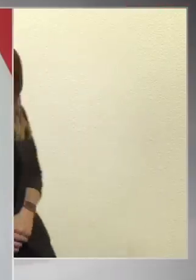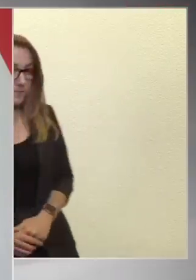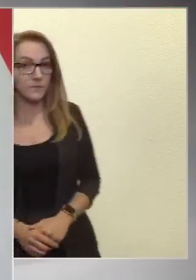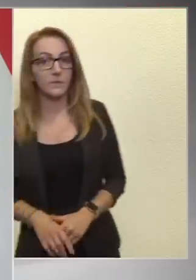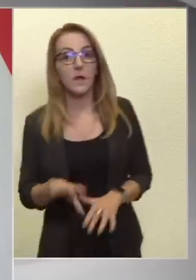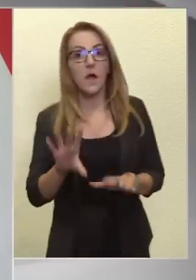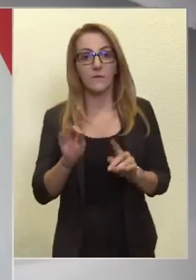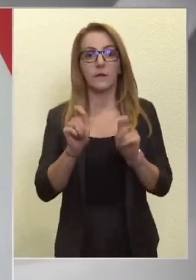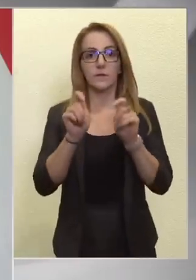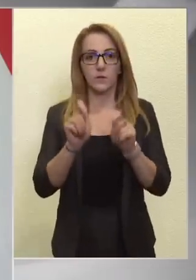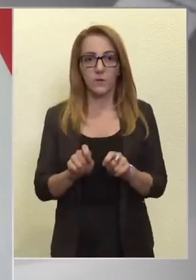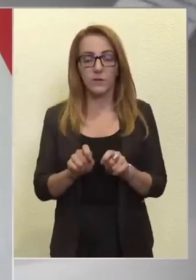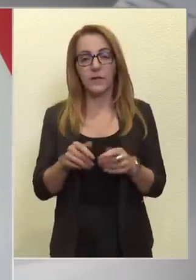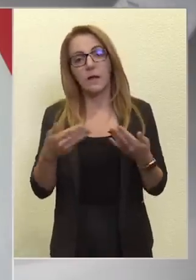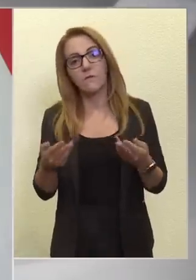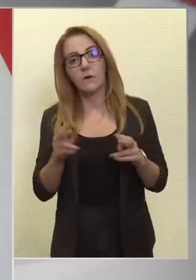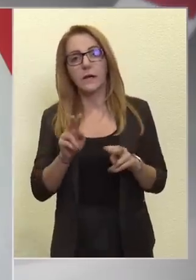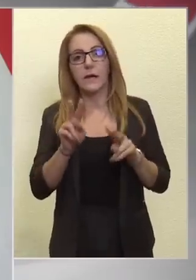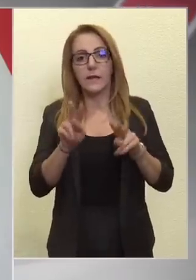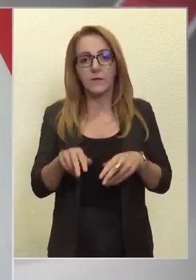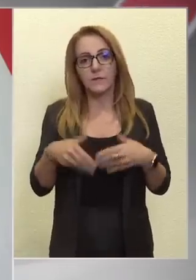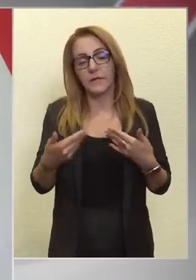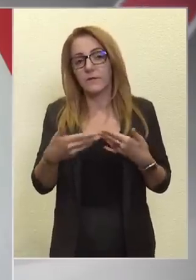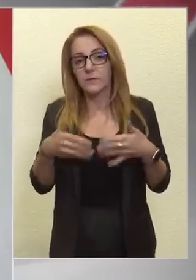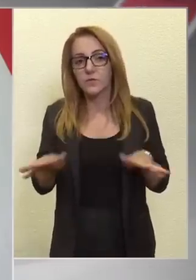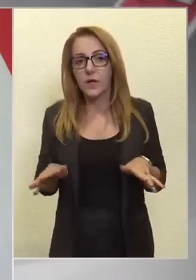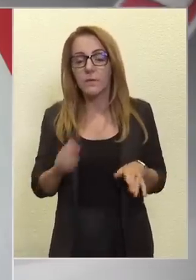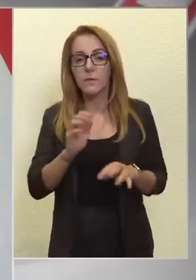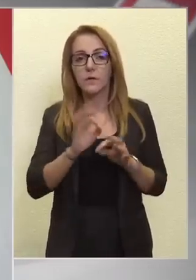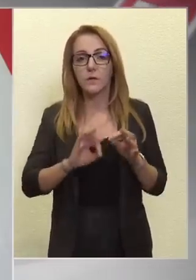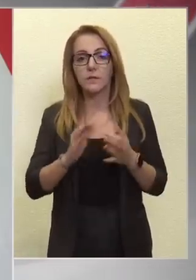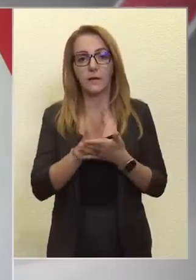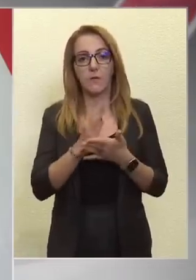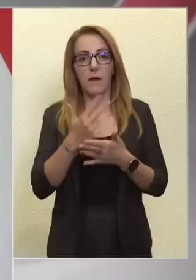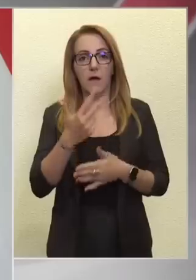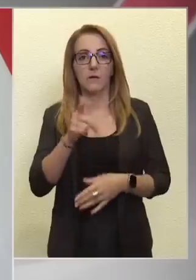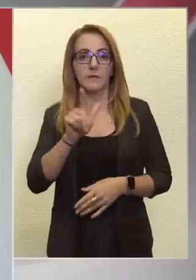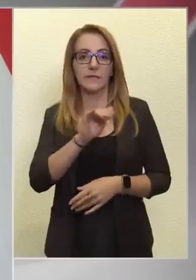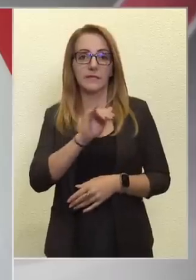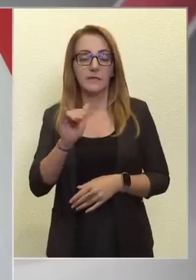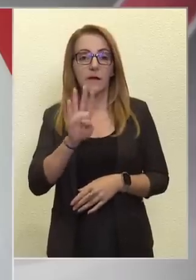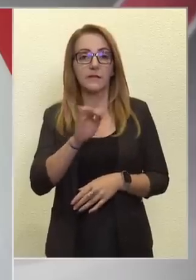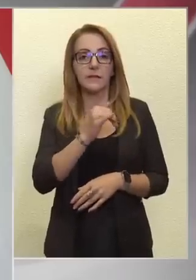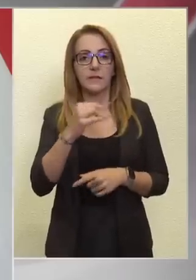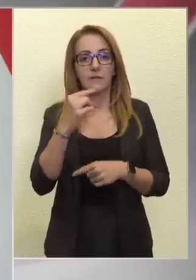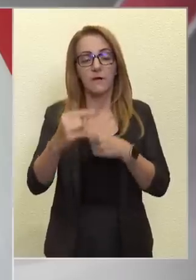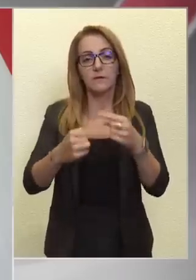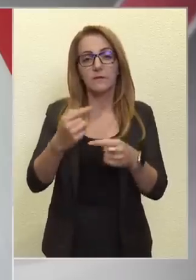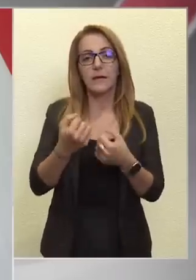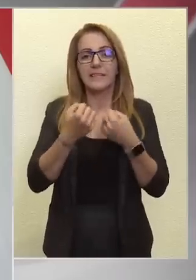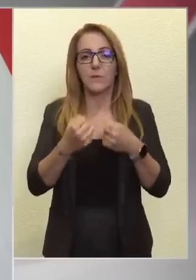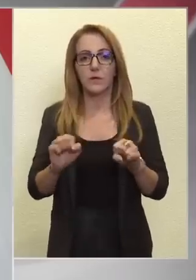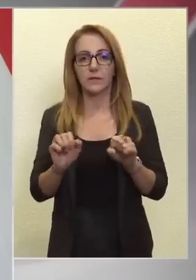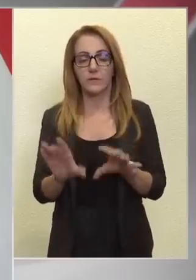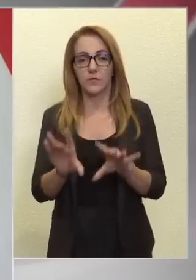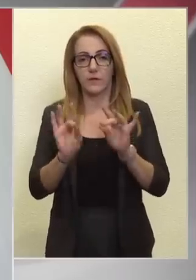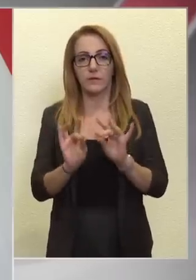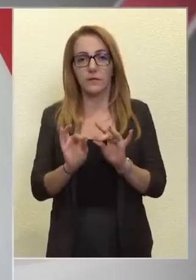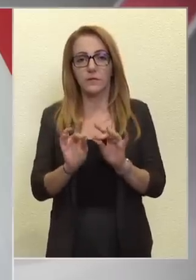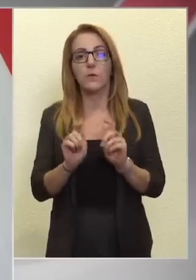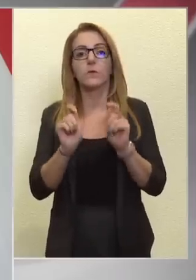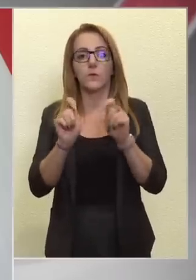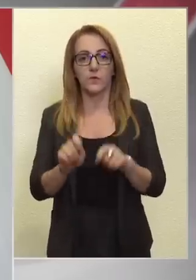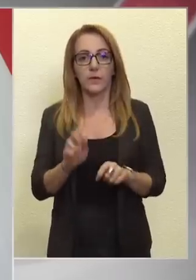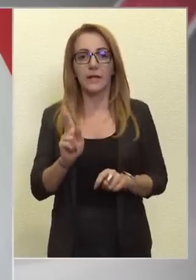van egy relevanciája vagy sem. Magyarországon immáron 32 éve, négy évente demokratikus választásokon dől el, hogy ki alakít